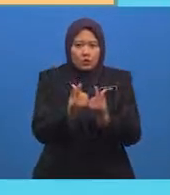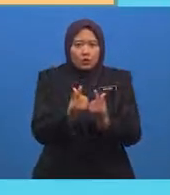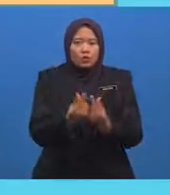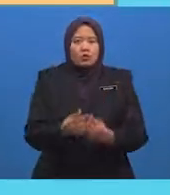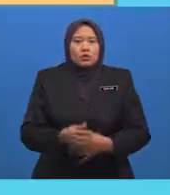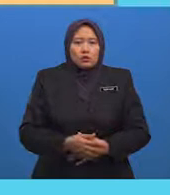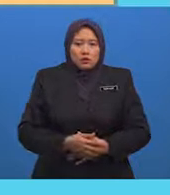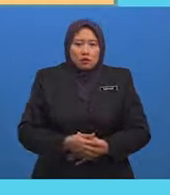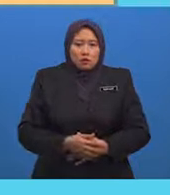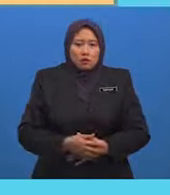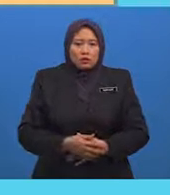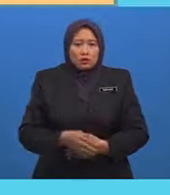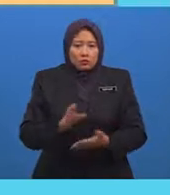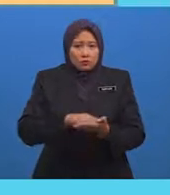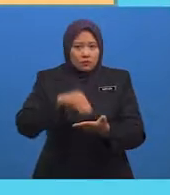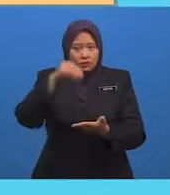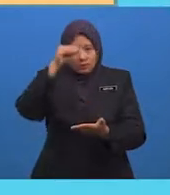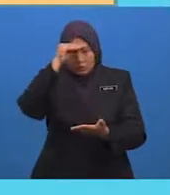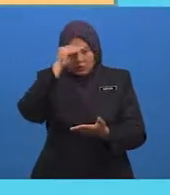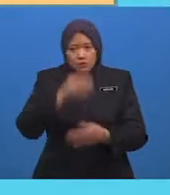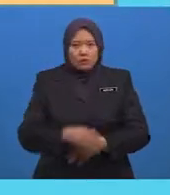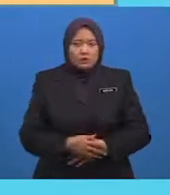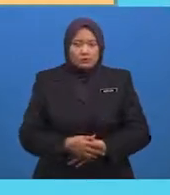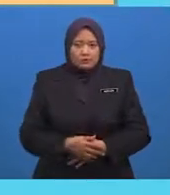Bagi semua lapisan masyarakat